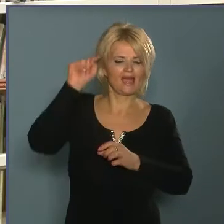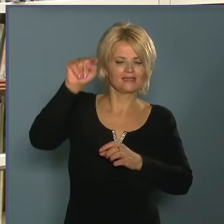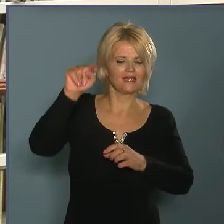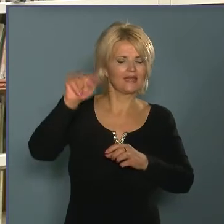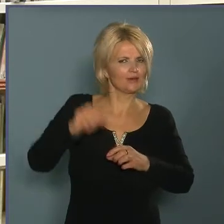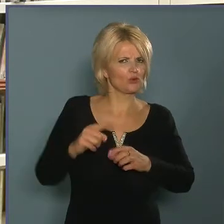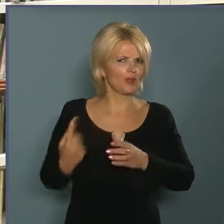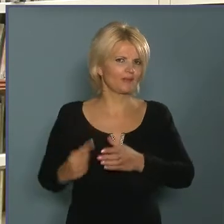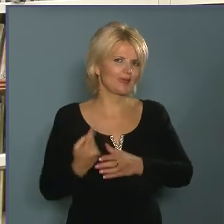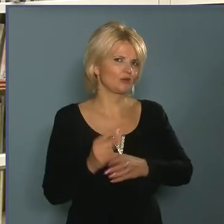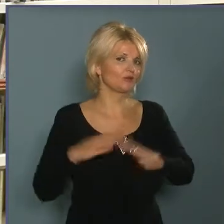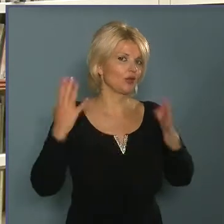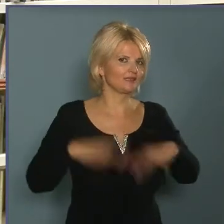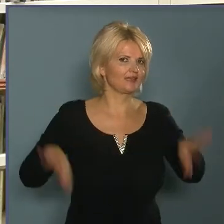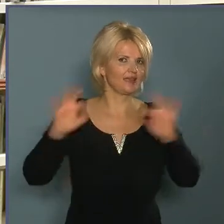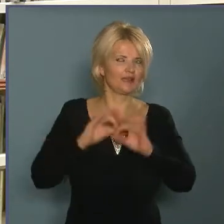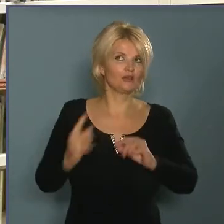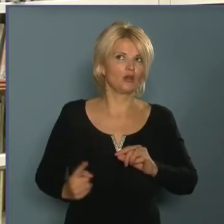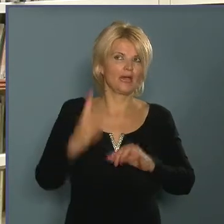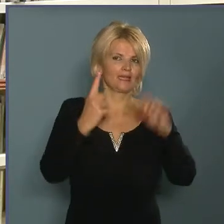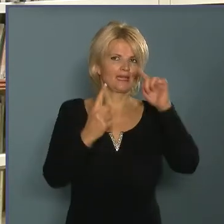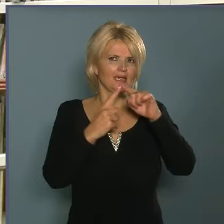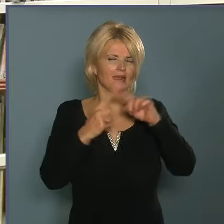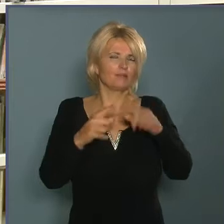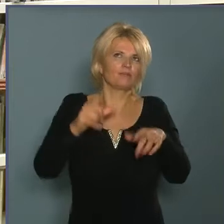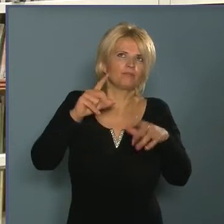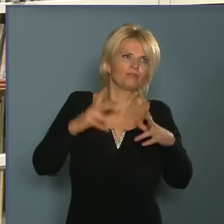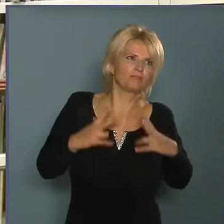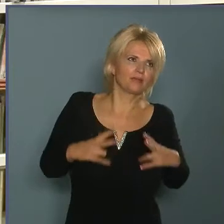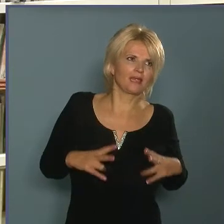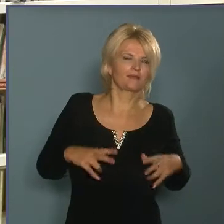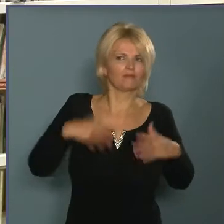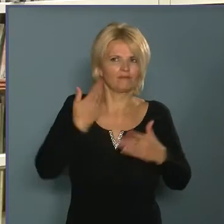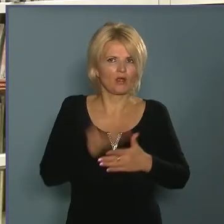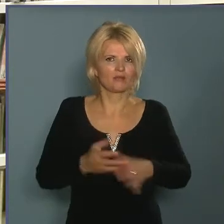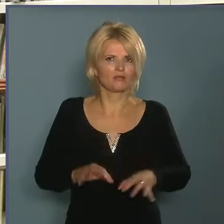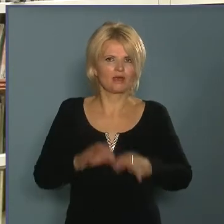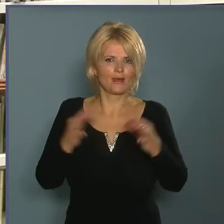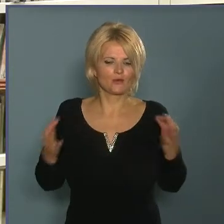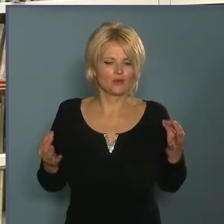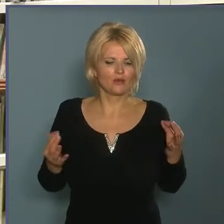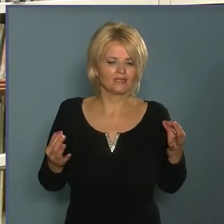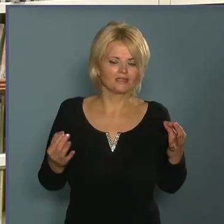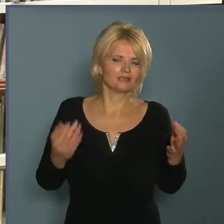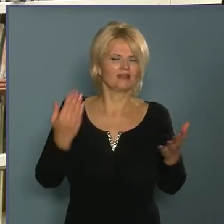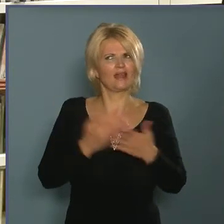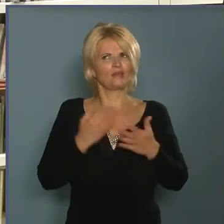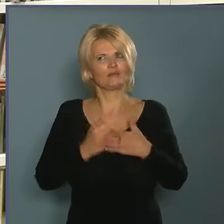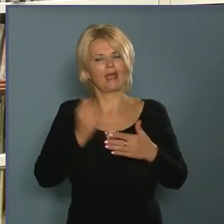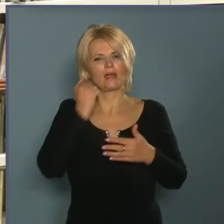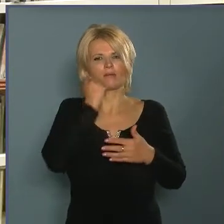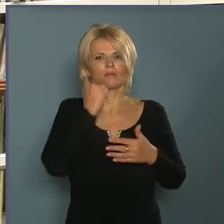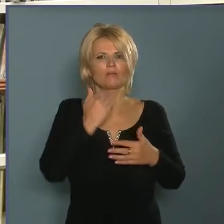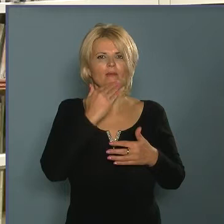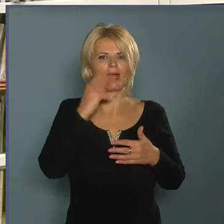teljesítmény. A hegyén egy darabon megpihent pedig, valljuk be őszintén, vagy legyünk, már ennyire menjétek.